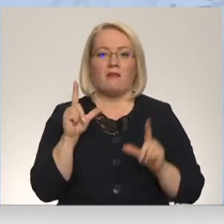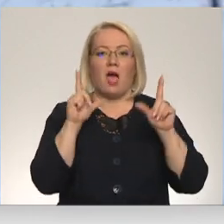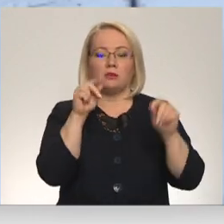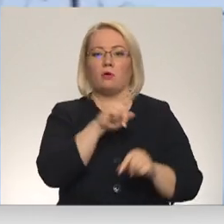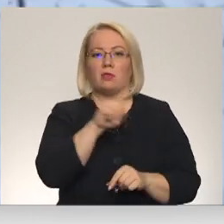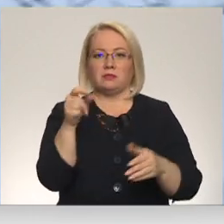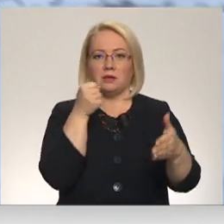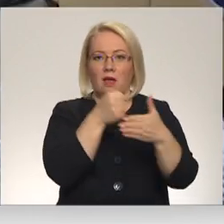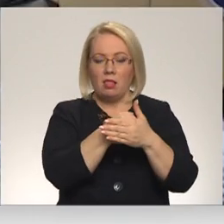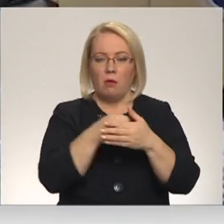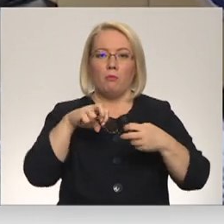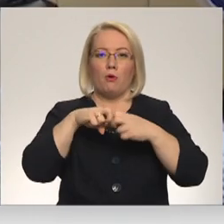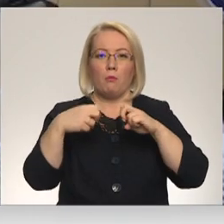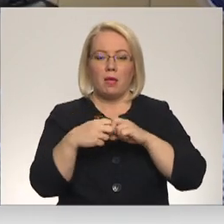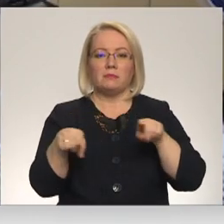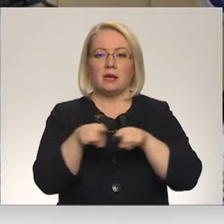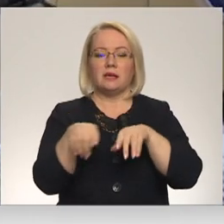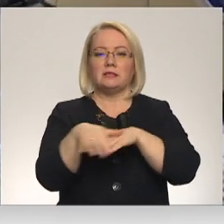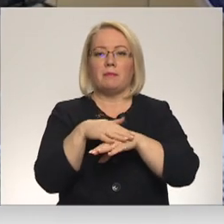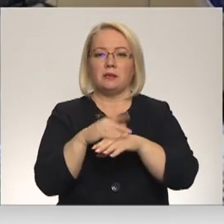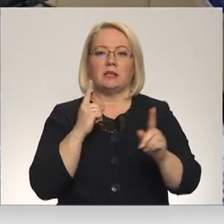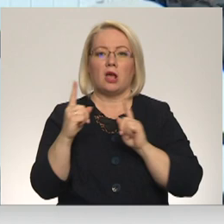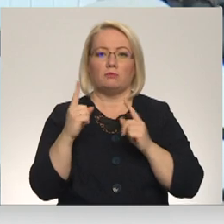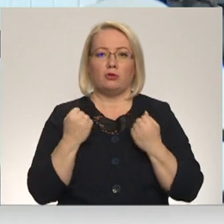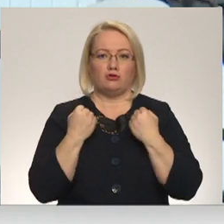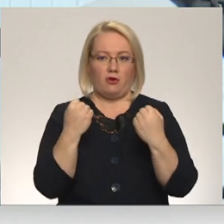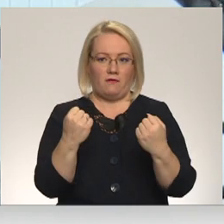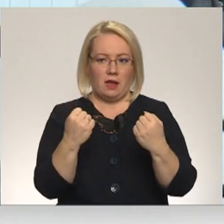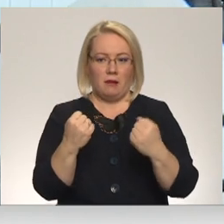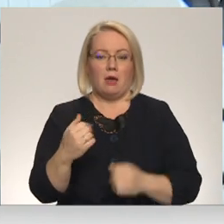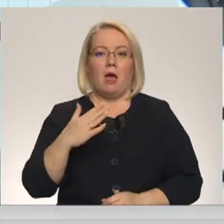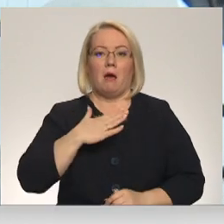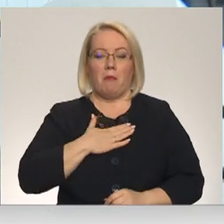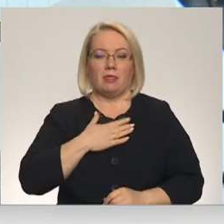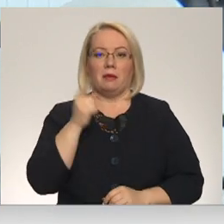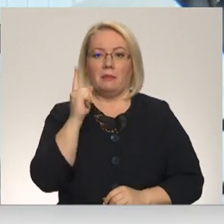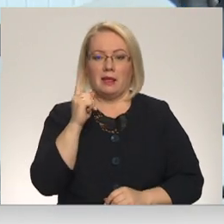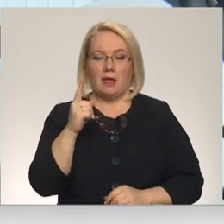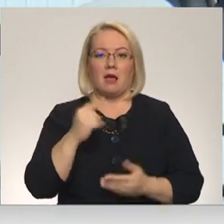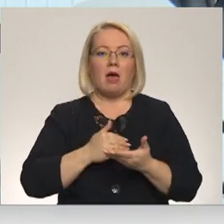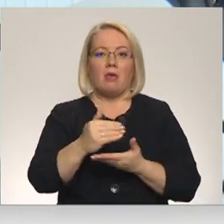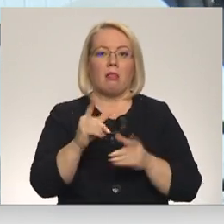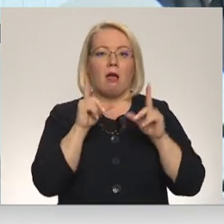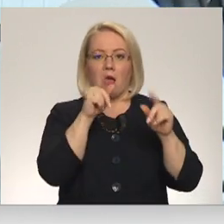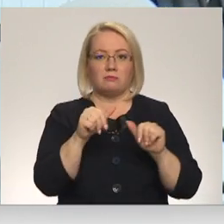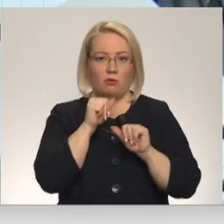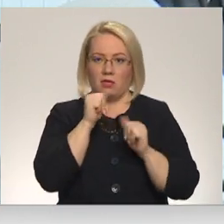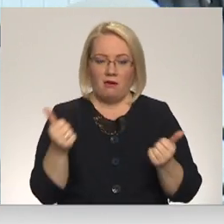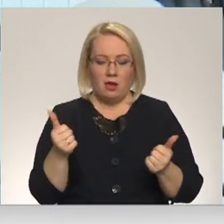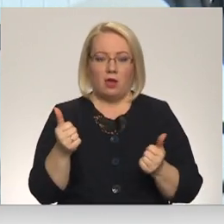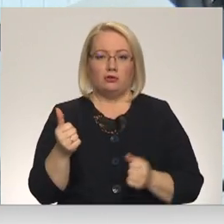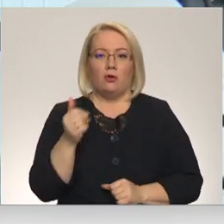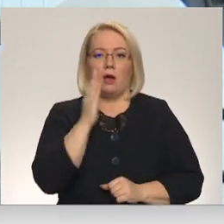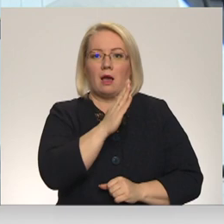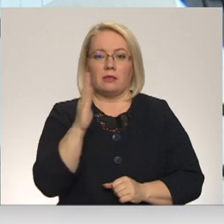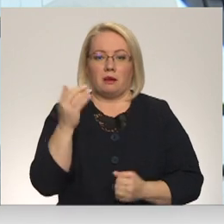mērķī. Problēmas ir arī sabiedriskā transporta vadītājiem. Mani brīdi neizreiz, ka es tālāk netikšu, bija piena mašīna